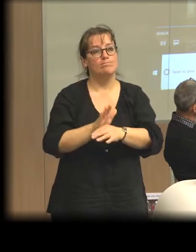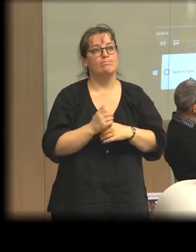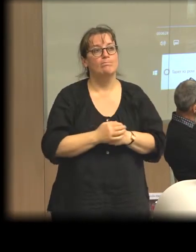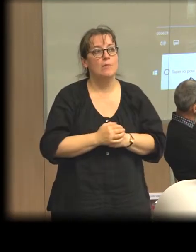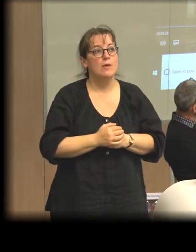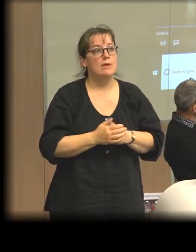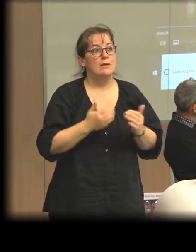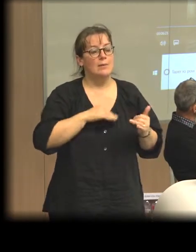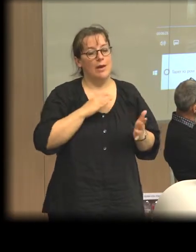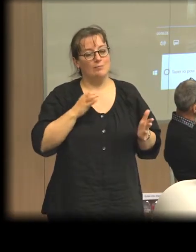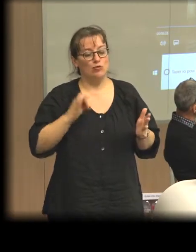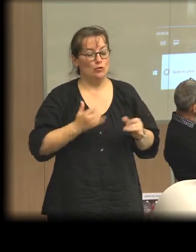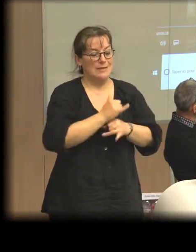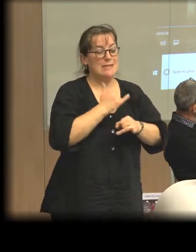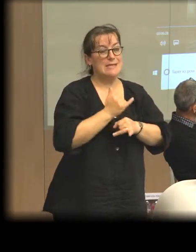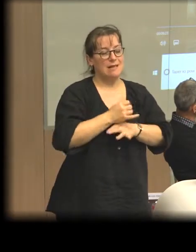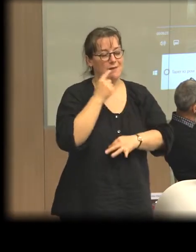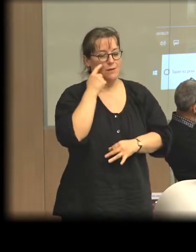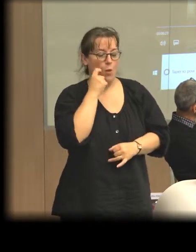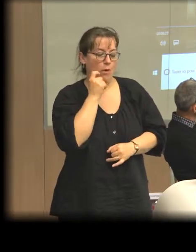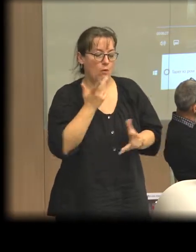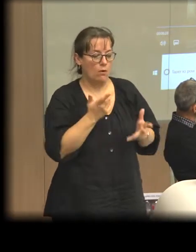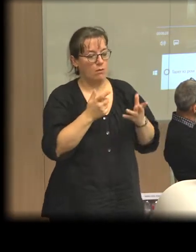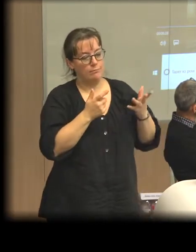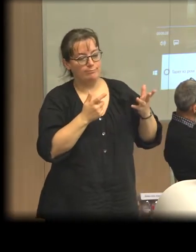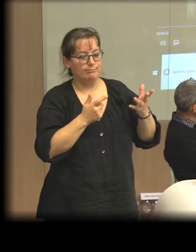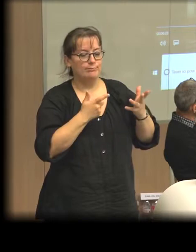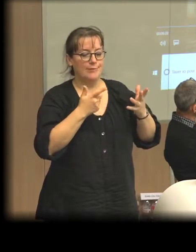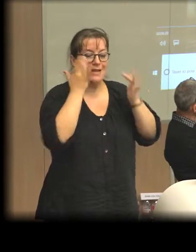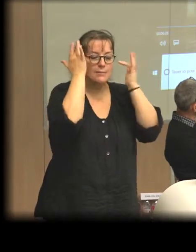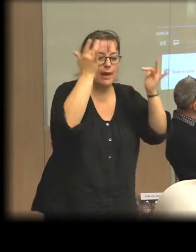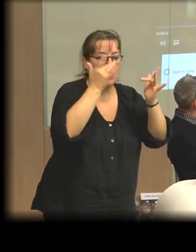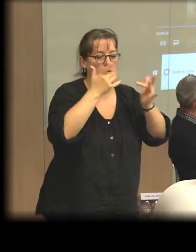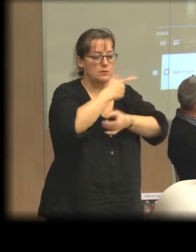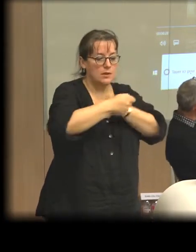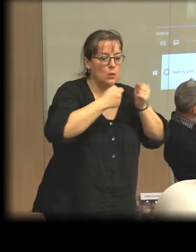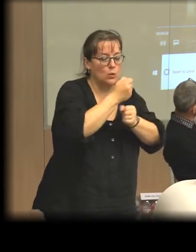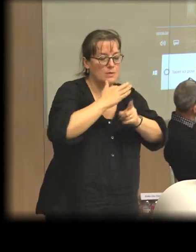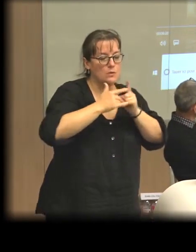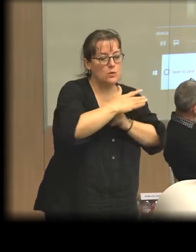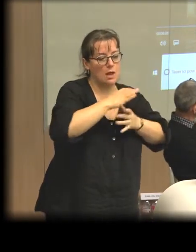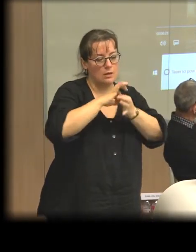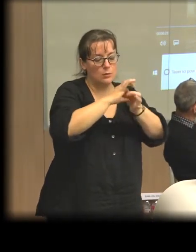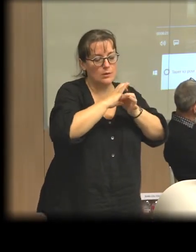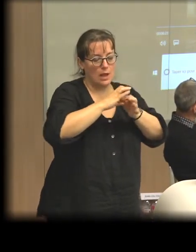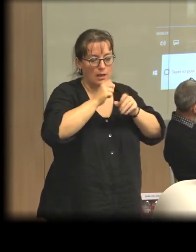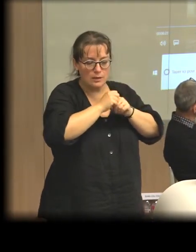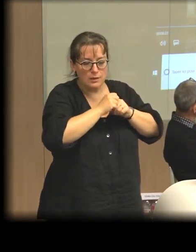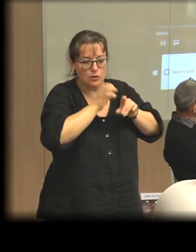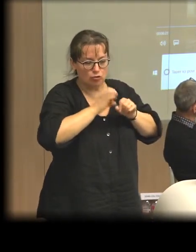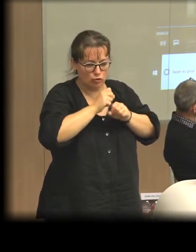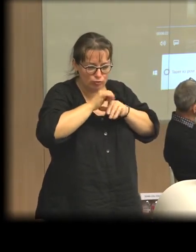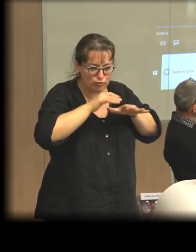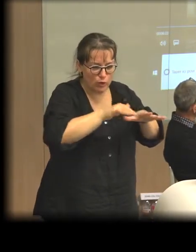réussi véritablement au Brésil à influer sur la vision que portait le